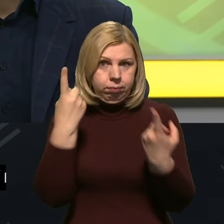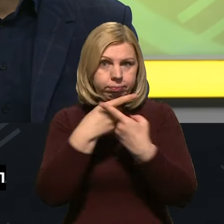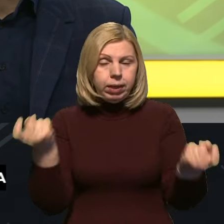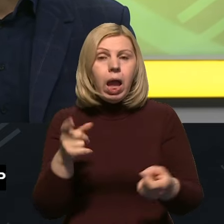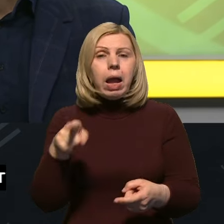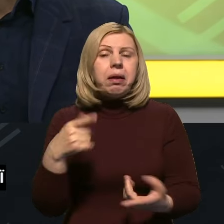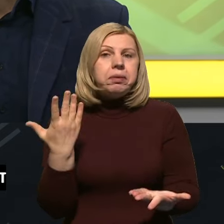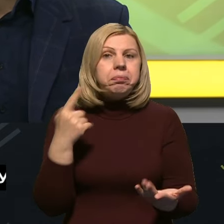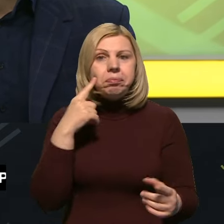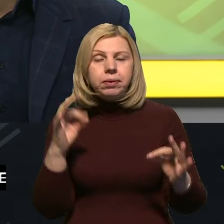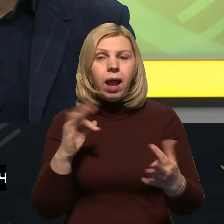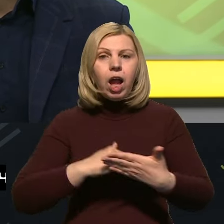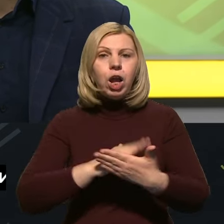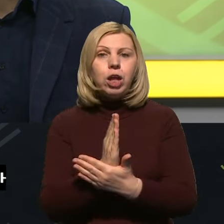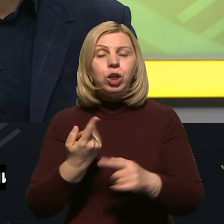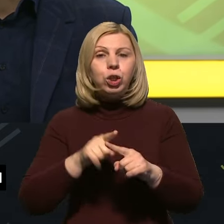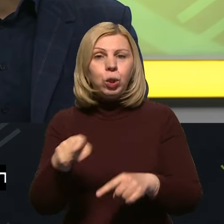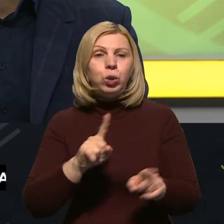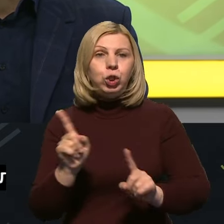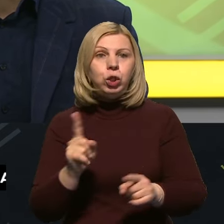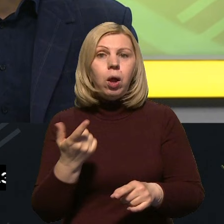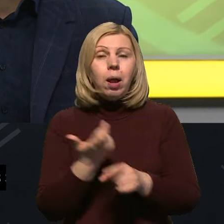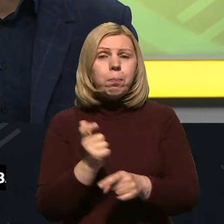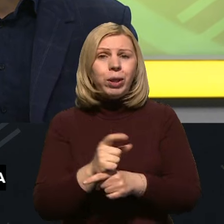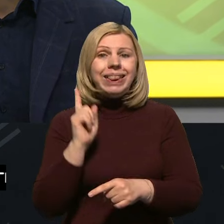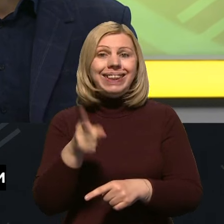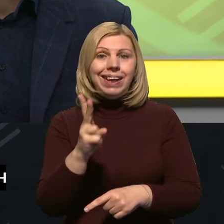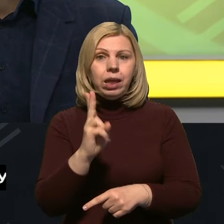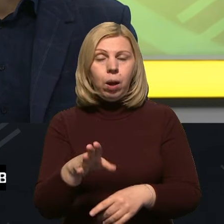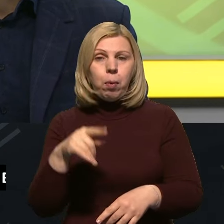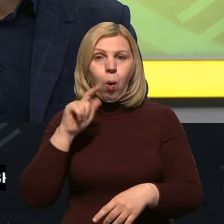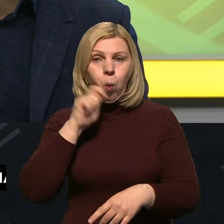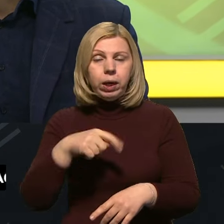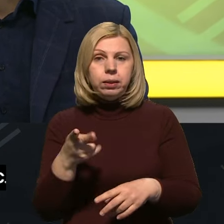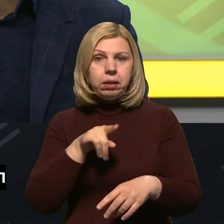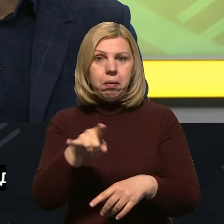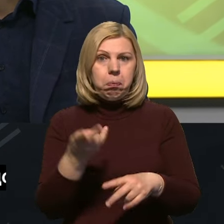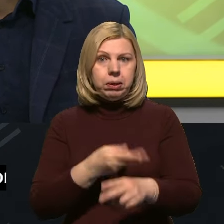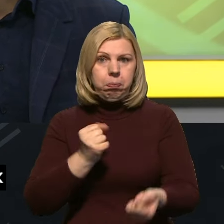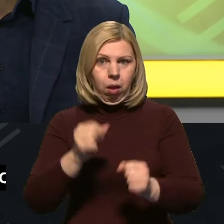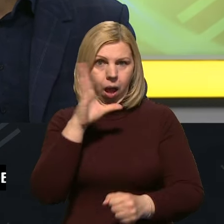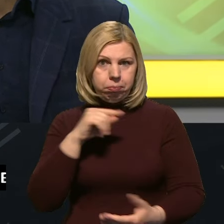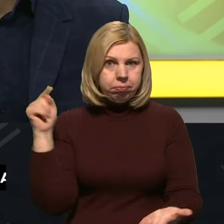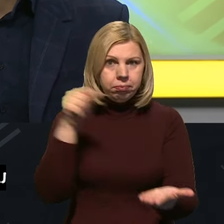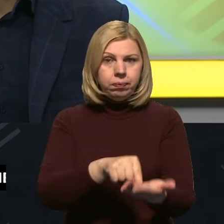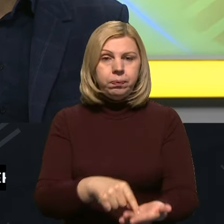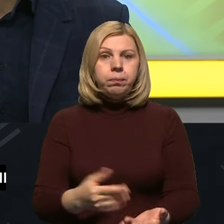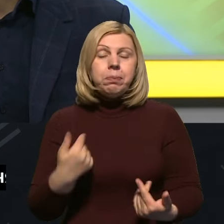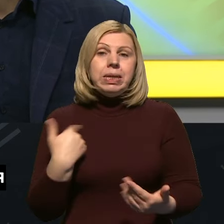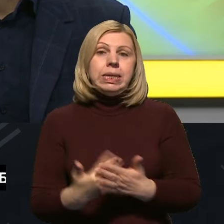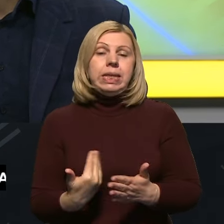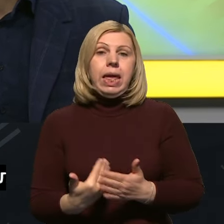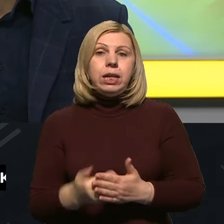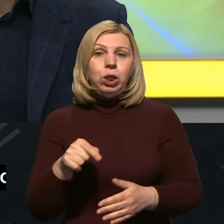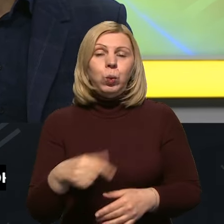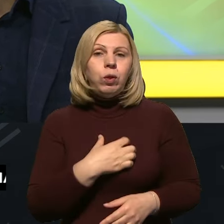ви оцінили якість того, що понад тисячу кілометрів летять українські безпілотники? Мені здається, що